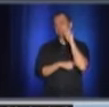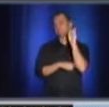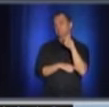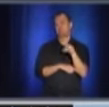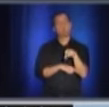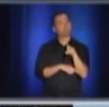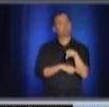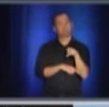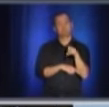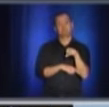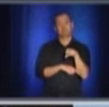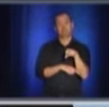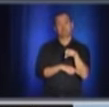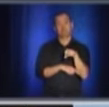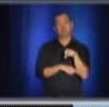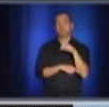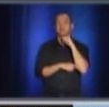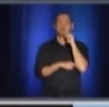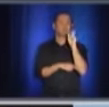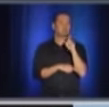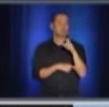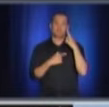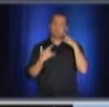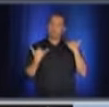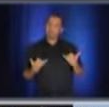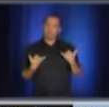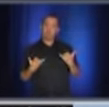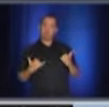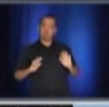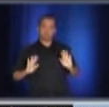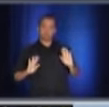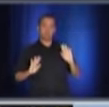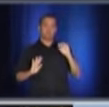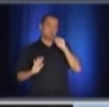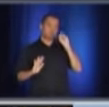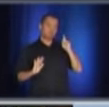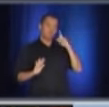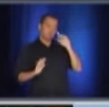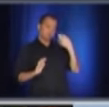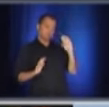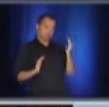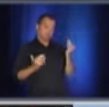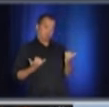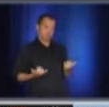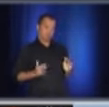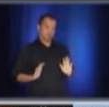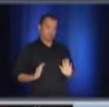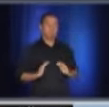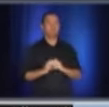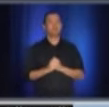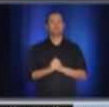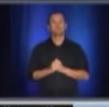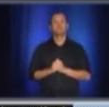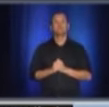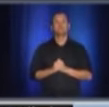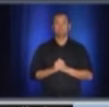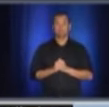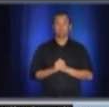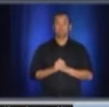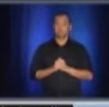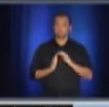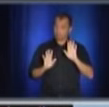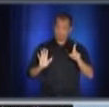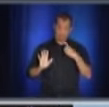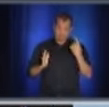ceux qui ne se conforment pas aux directives sanitaires. En tout cas, comme je le dis, pas pour l'instant. Mais j'aimerais souligner